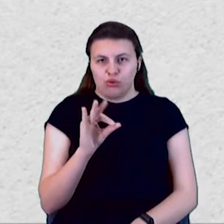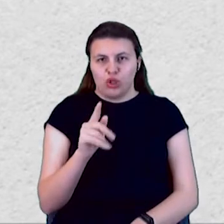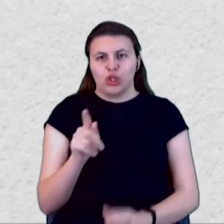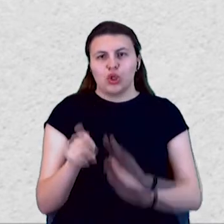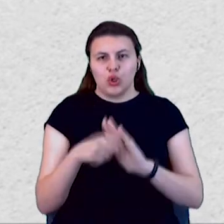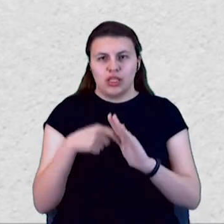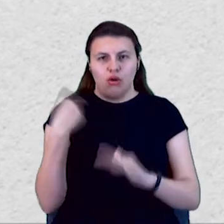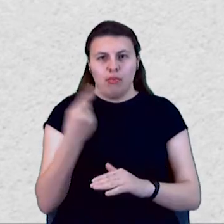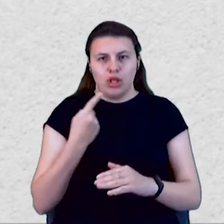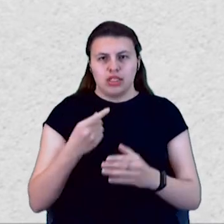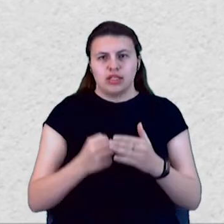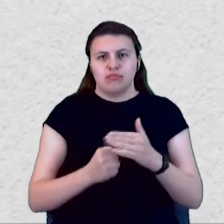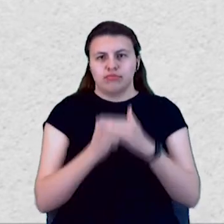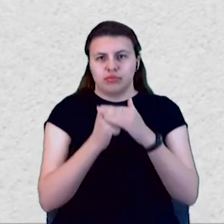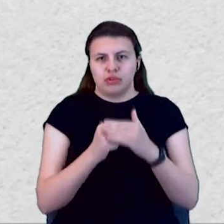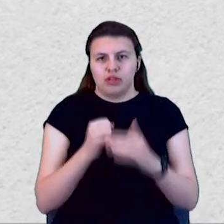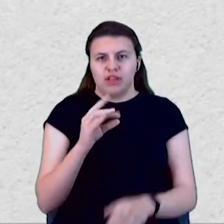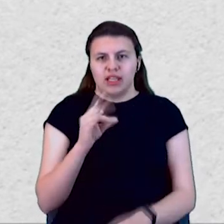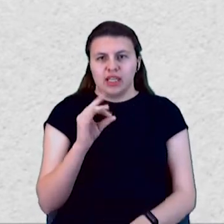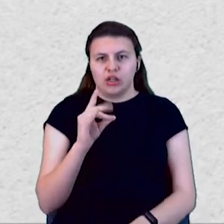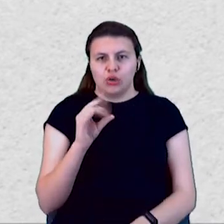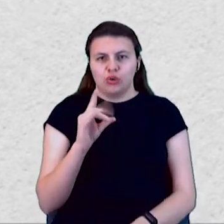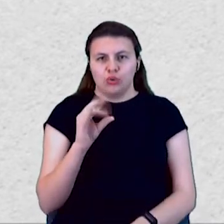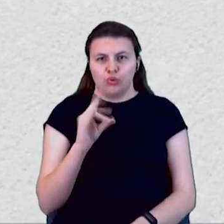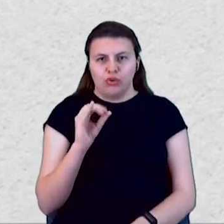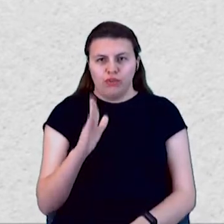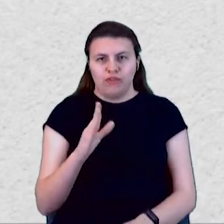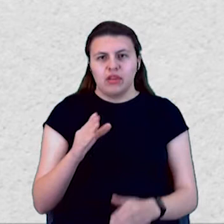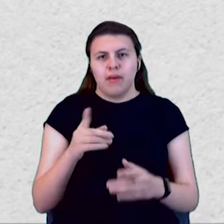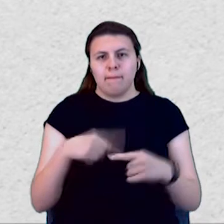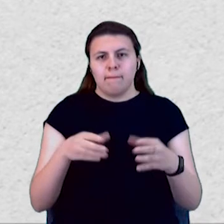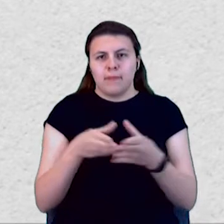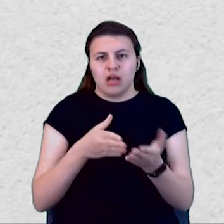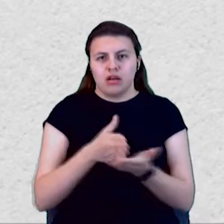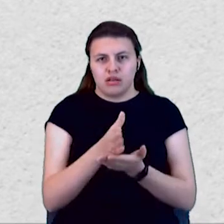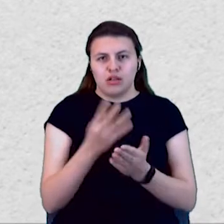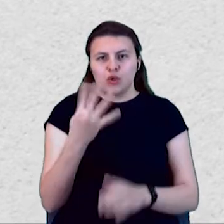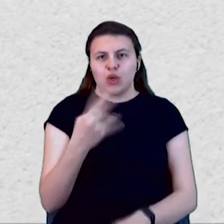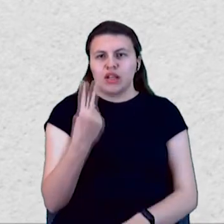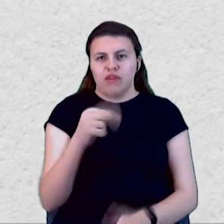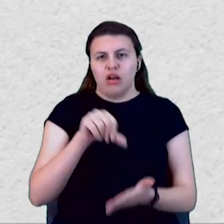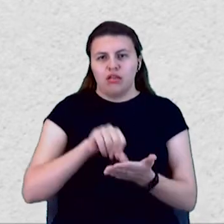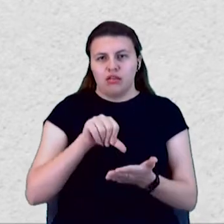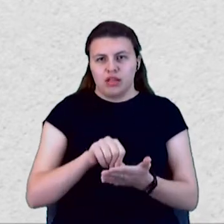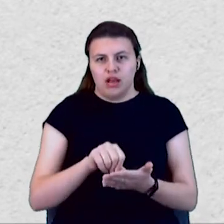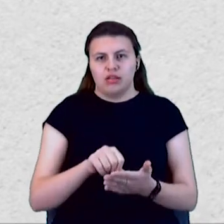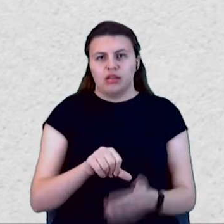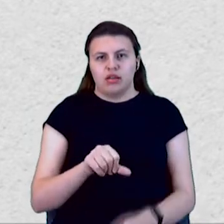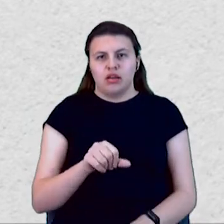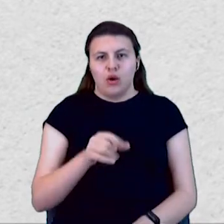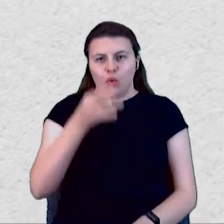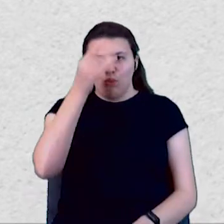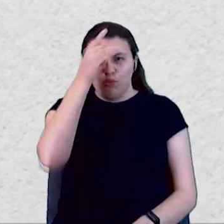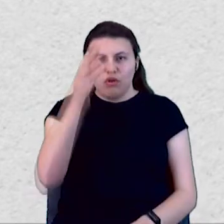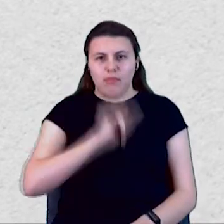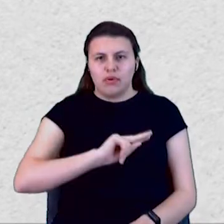осередок очолює владленнік Людов. Від партії до Краматорської міської ради балотуються 42 кандидати. Серед них – освітяни, працівник Служби